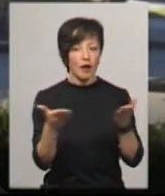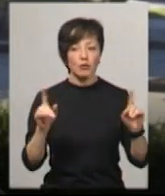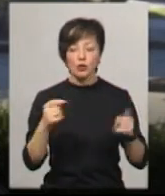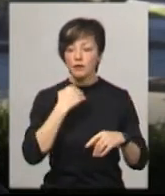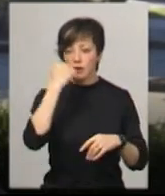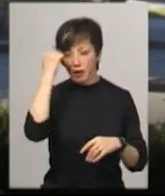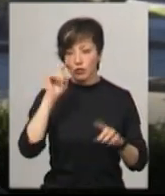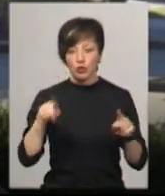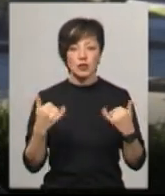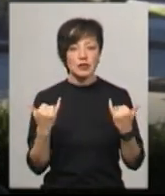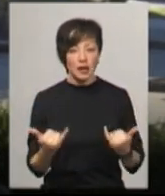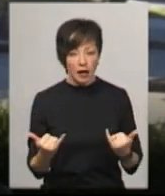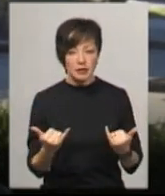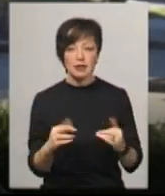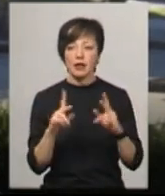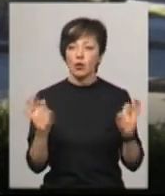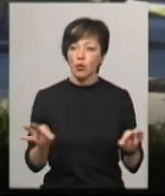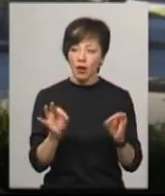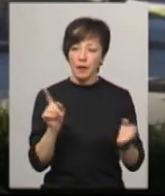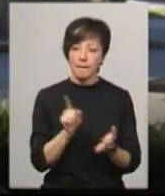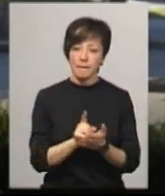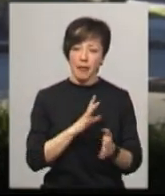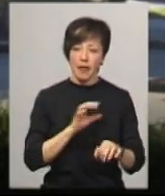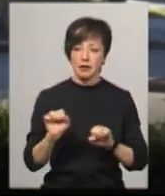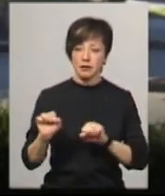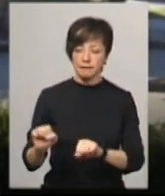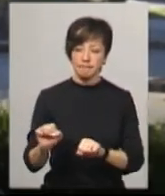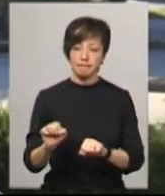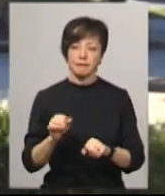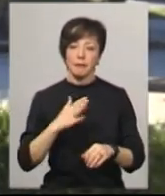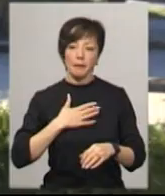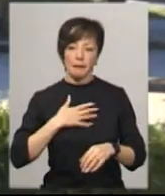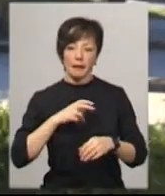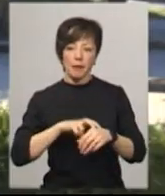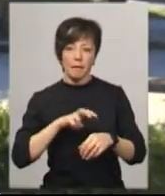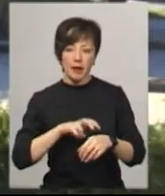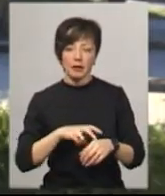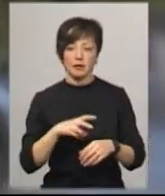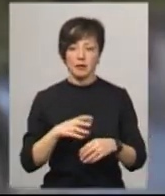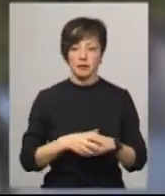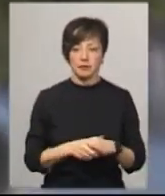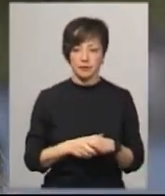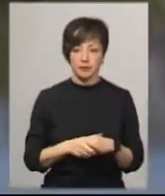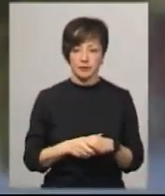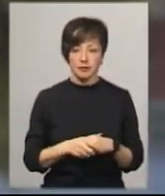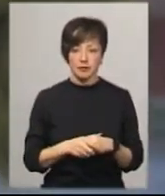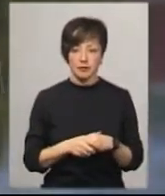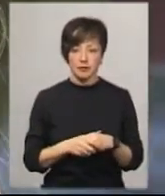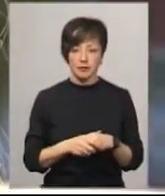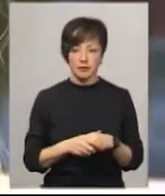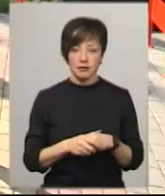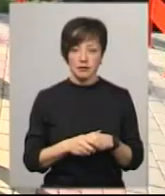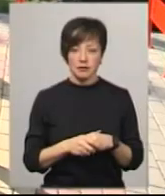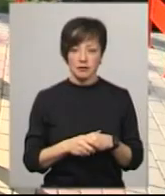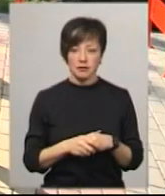вдячні, тому що зараз, як ніколи, ми маємо стояти на передовій з нашими медиками, з нашими лікарями. Катерина Шевчук, Іван